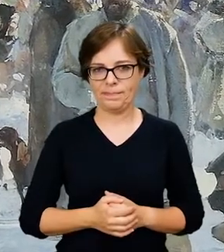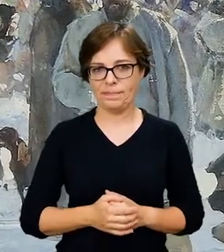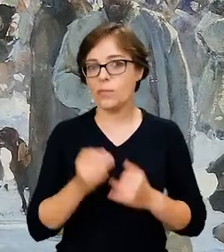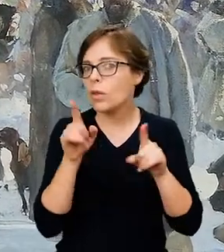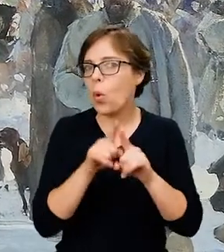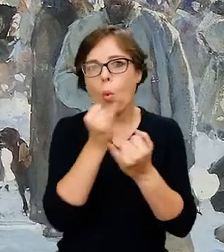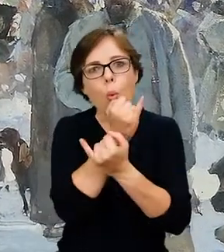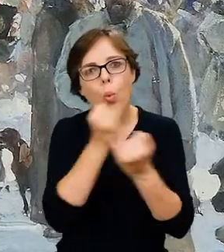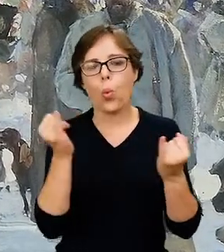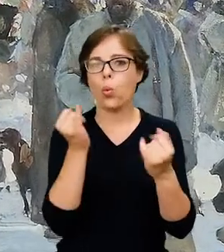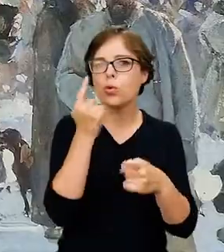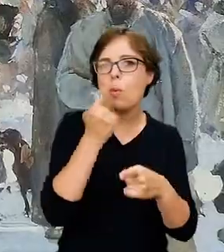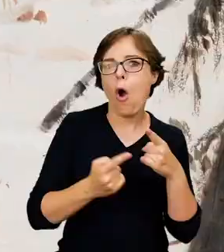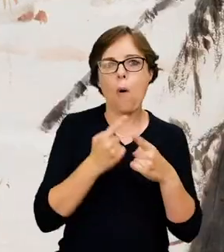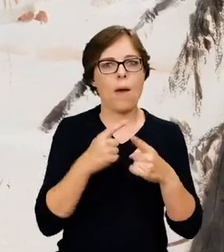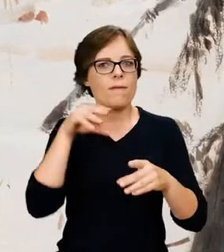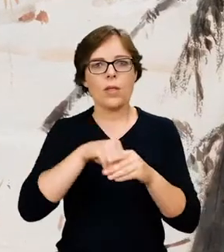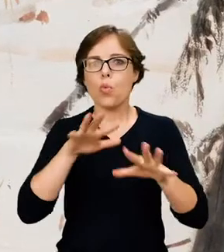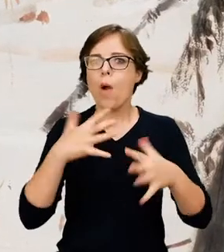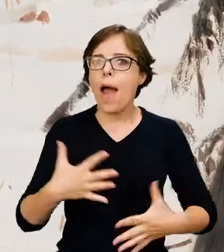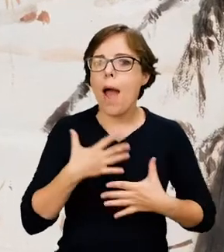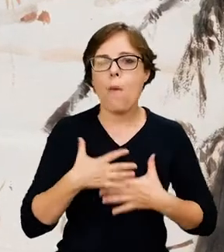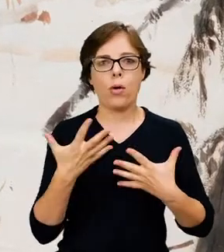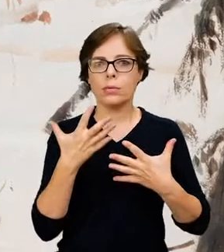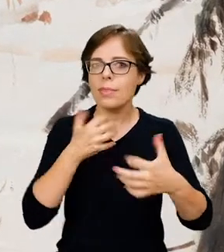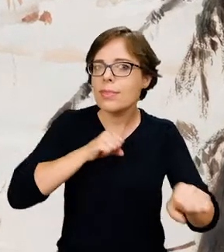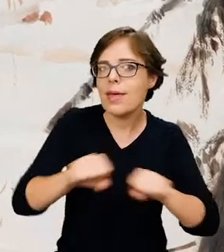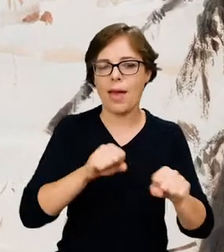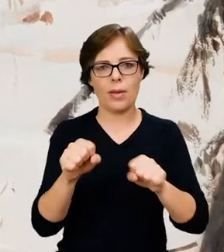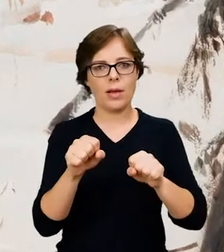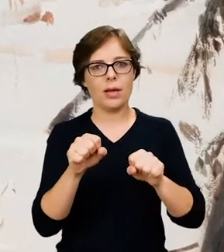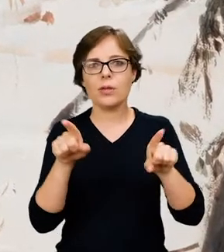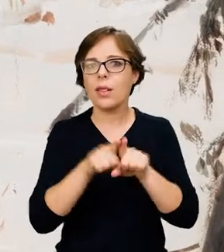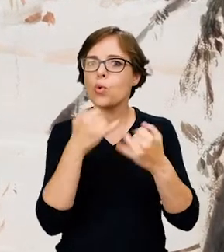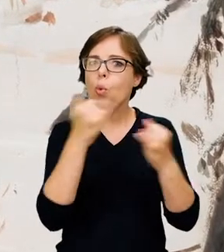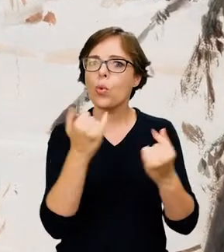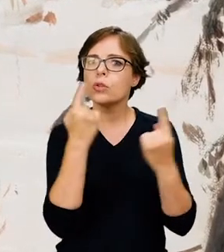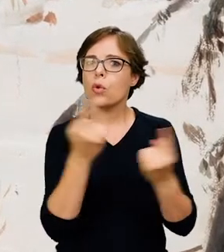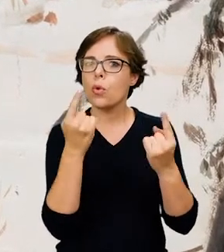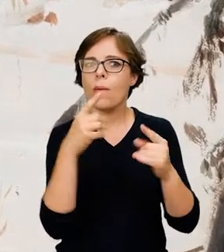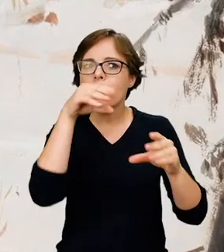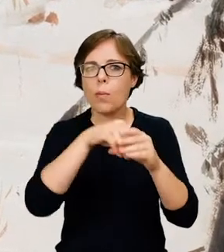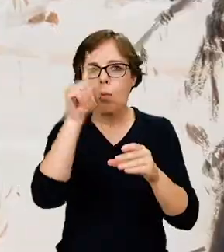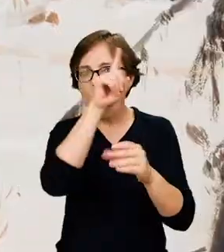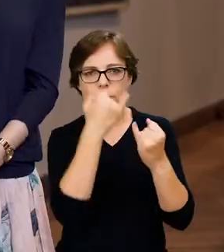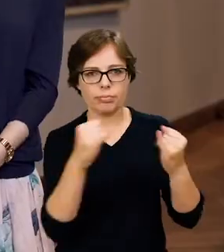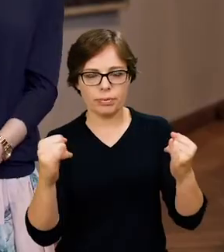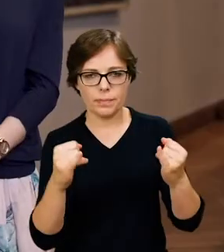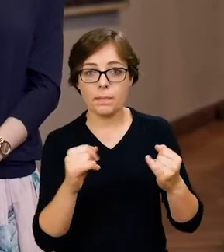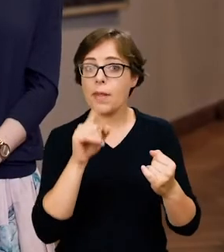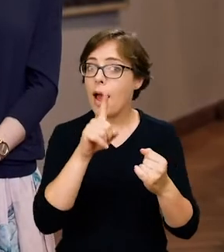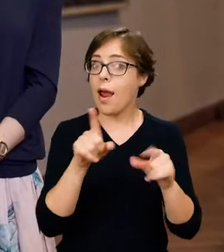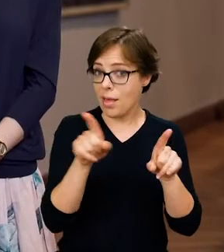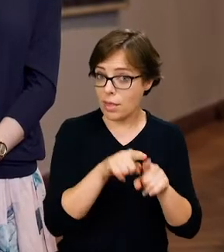momentów niezwykle emocjonalnych, dynamicznych, wielofiguralnych scen. Ale obok tego dał się